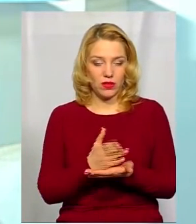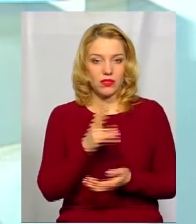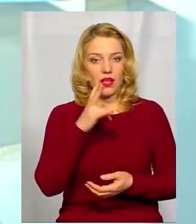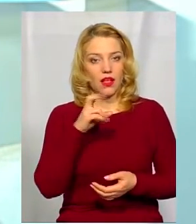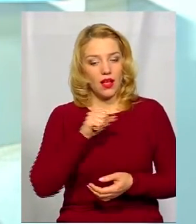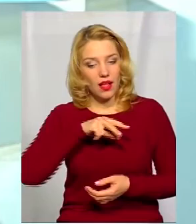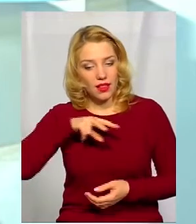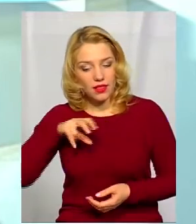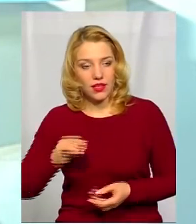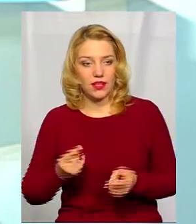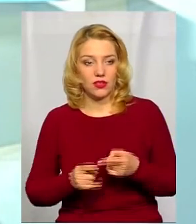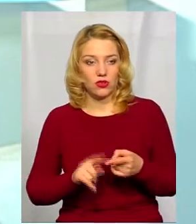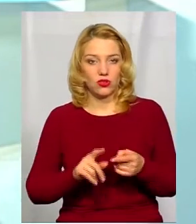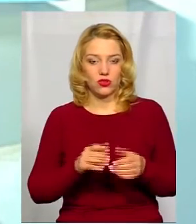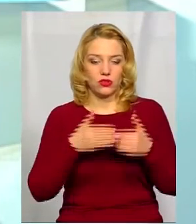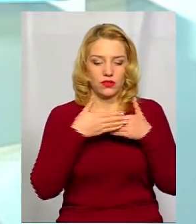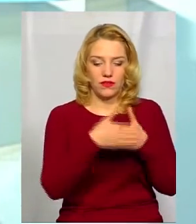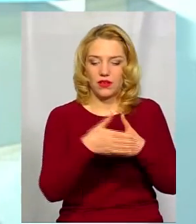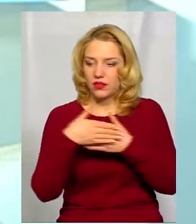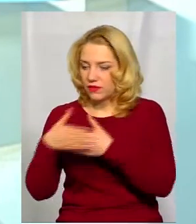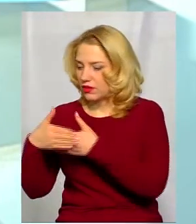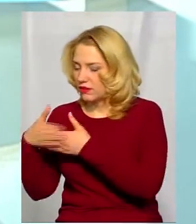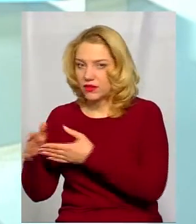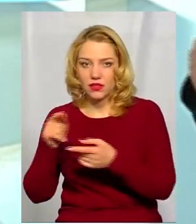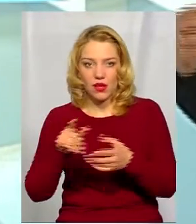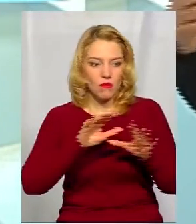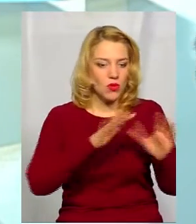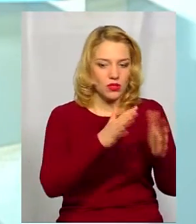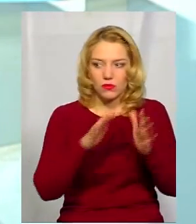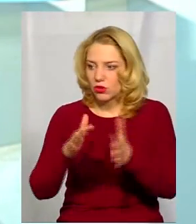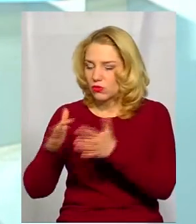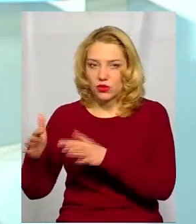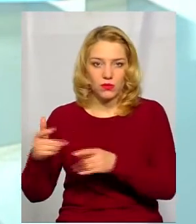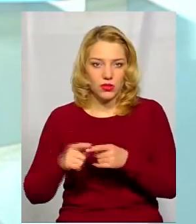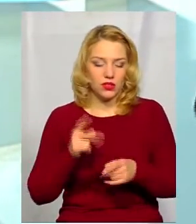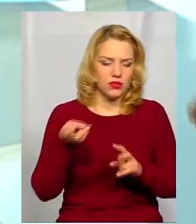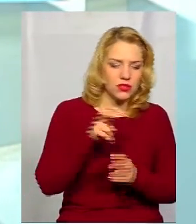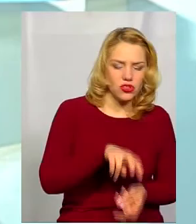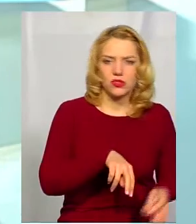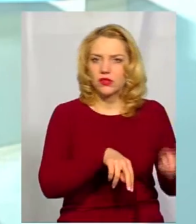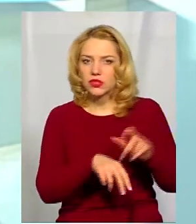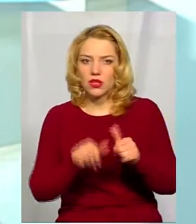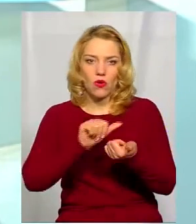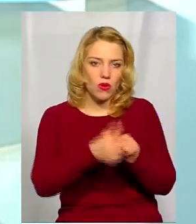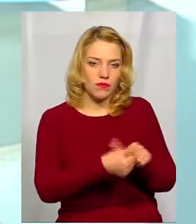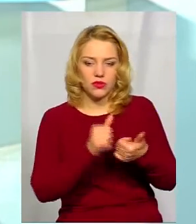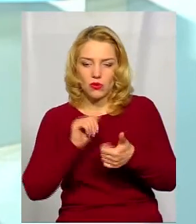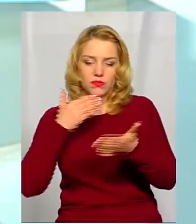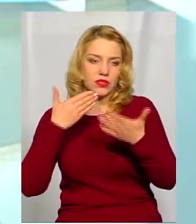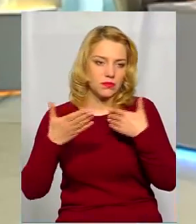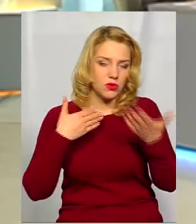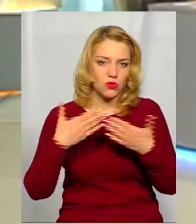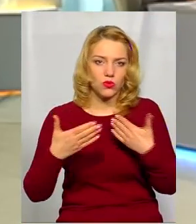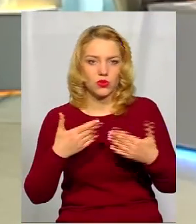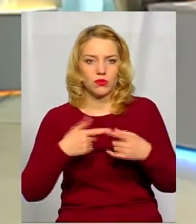ось це, що в двері, в двері відбуваються події, з одніх дверей вийшли, в інші зайшли, обмін, спілкуємося,